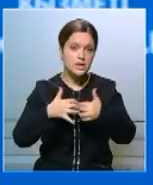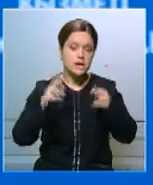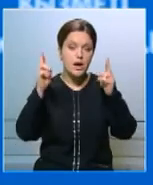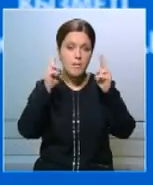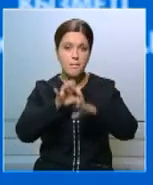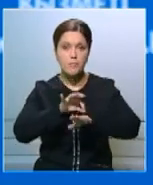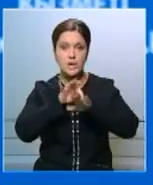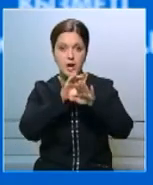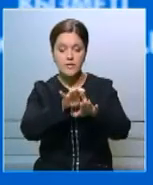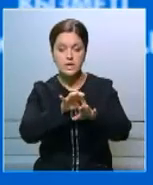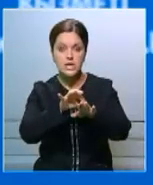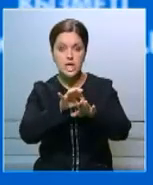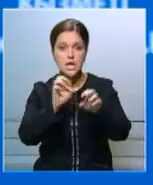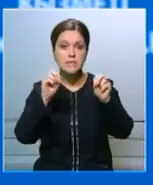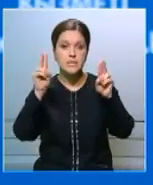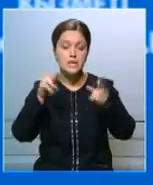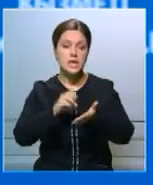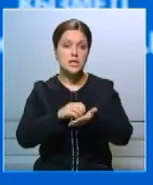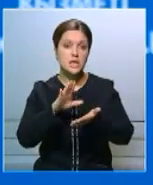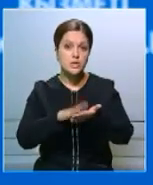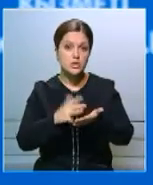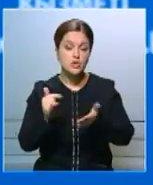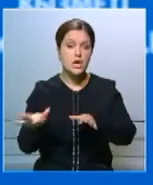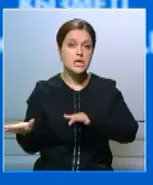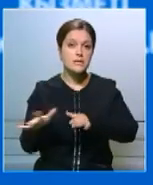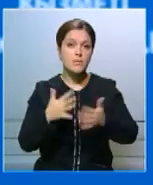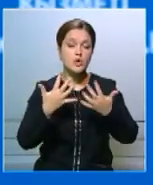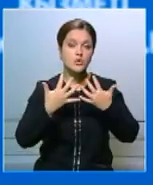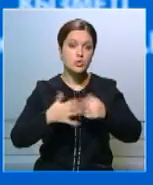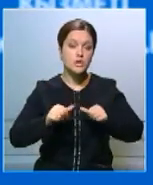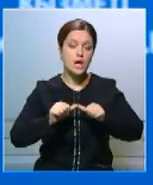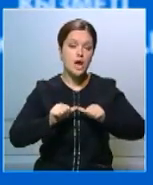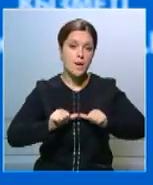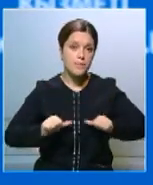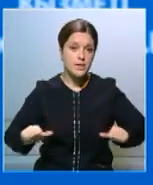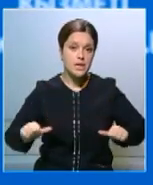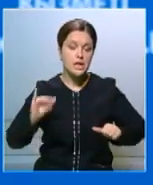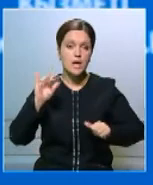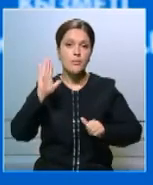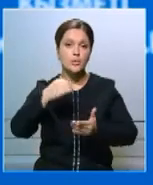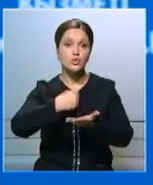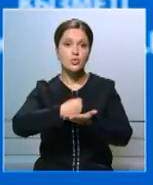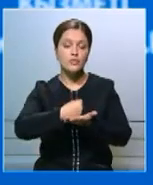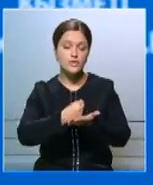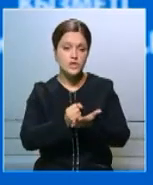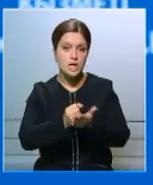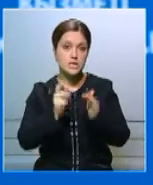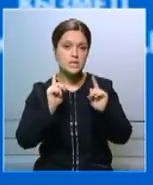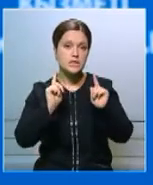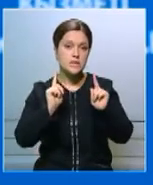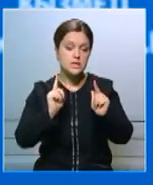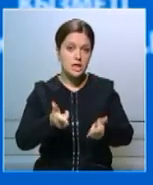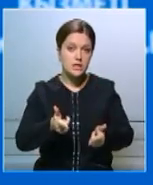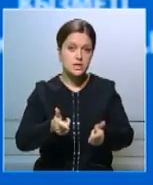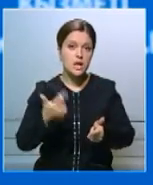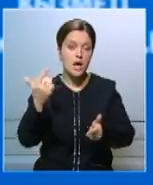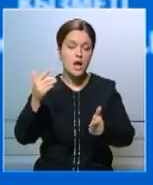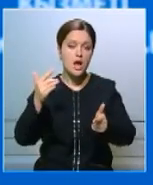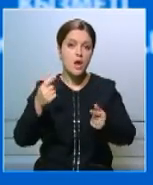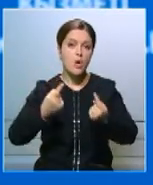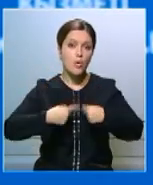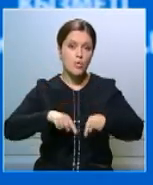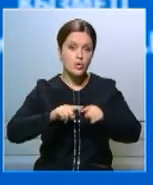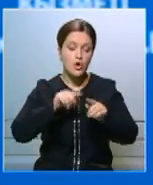аудита специального назначения, они сейчас разрабатываются счетным комитетом и будут утверждаться по согласованию с уполномоченным органом по